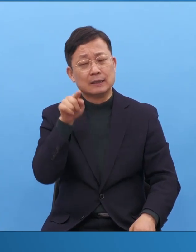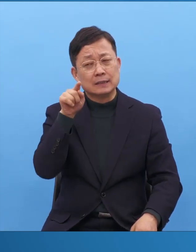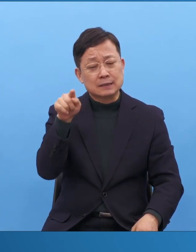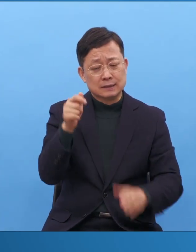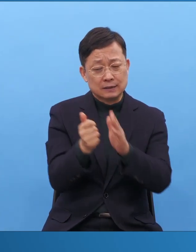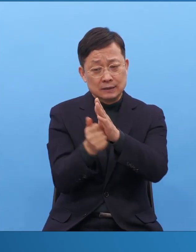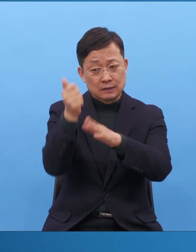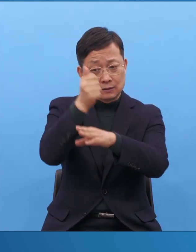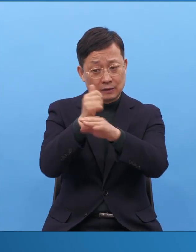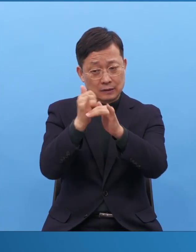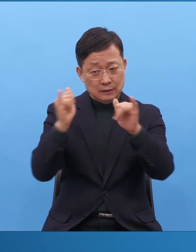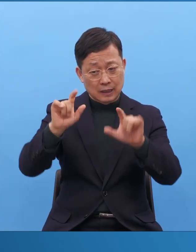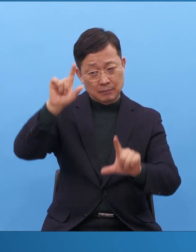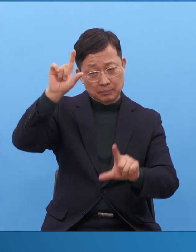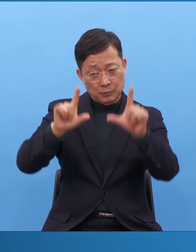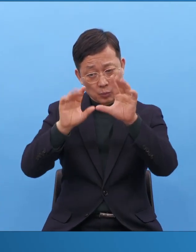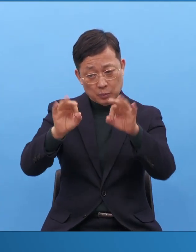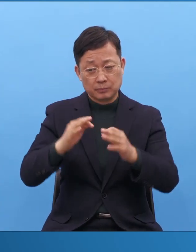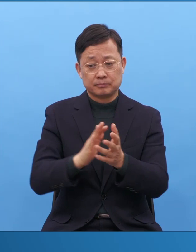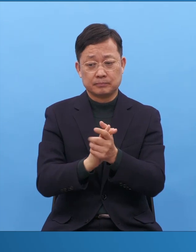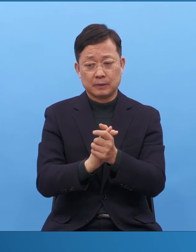생 자신의 삶의 메시지에